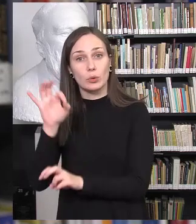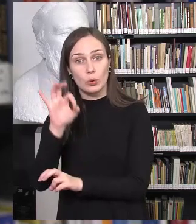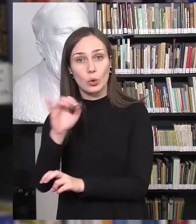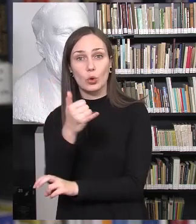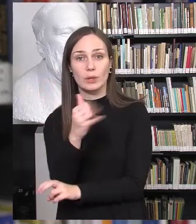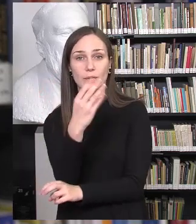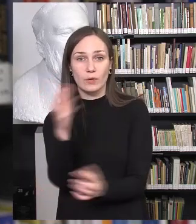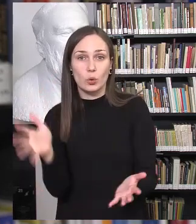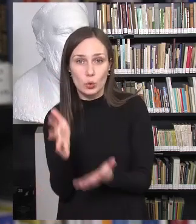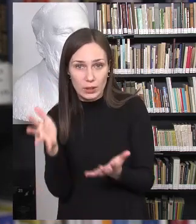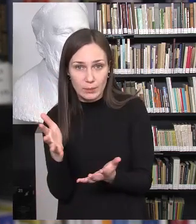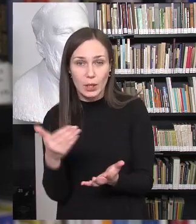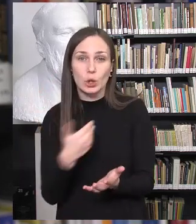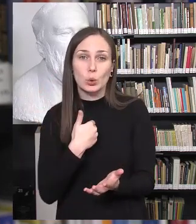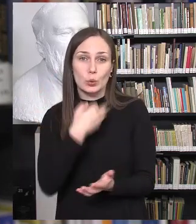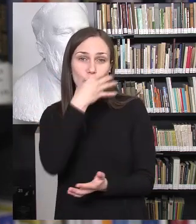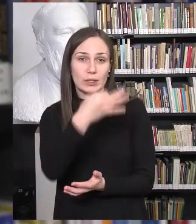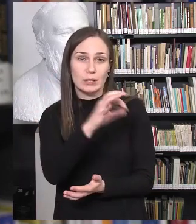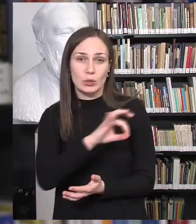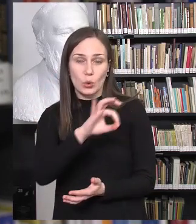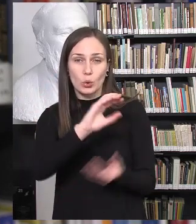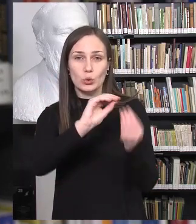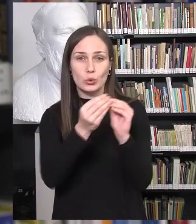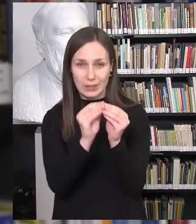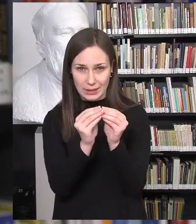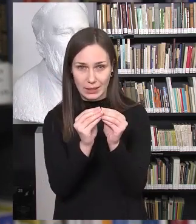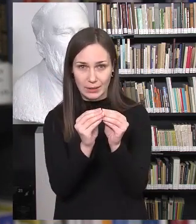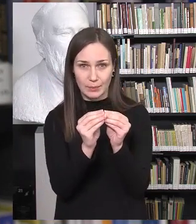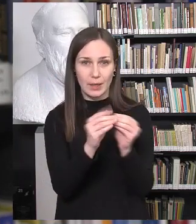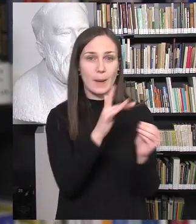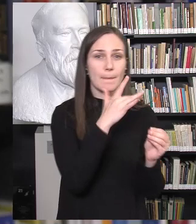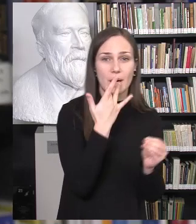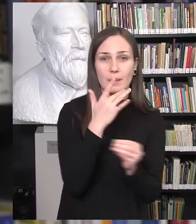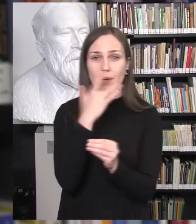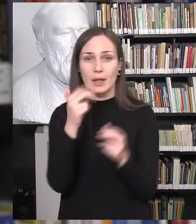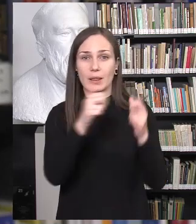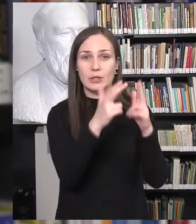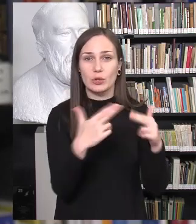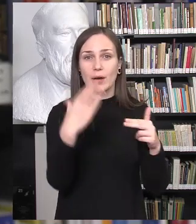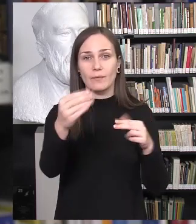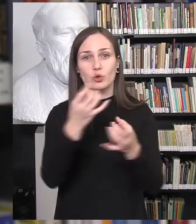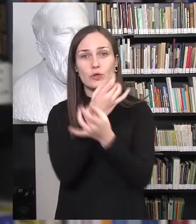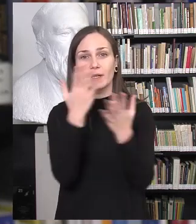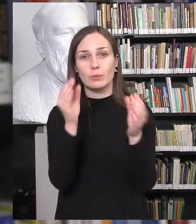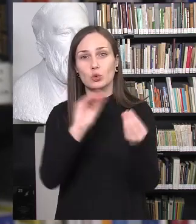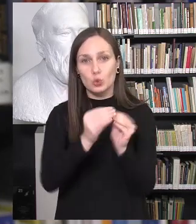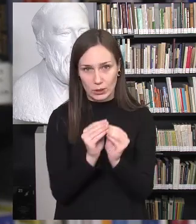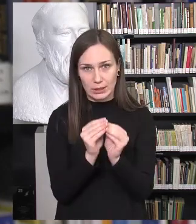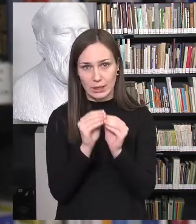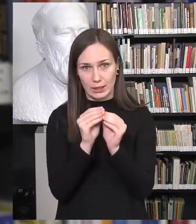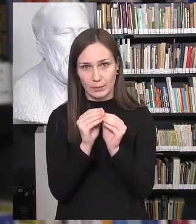kokybišką augdymą, tai čia norėčiau paminėti ir susitarimą tarp partijų nacionalinį švietimą susitarimą, kur